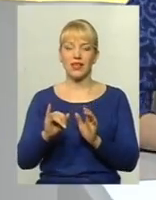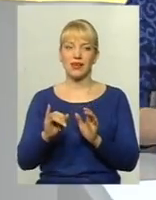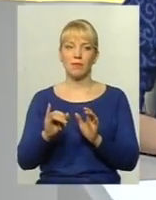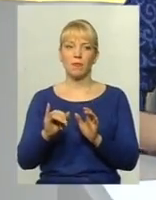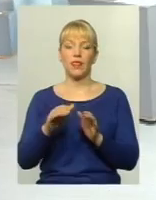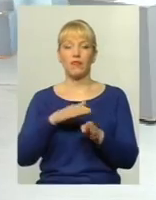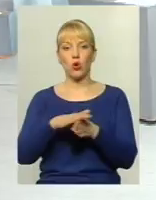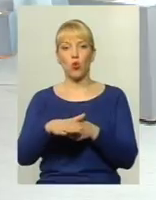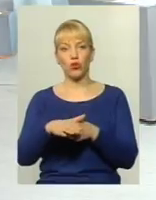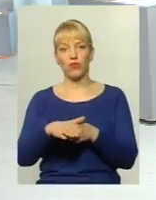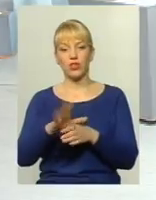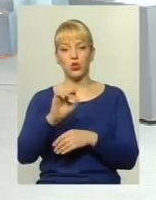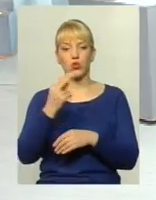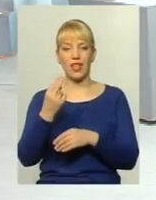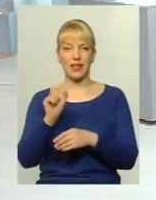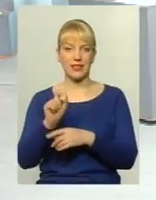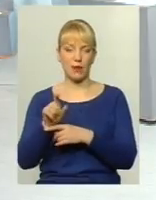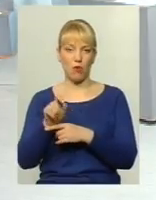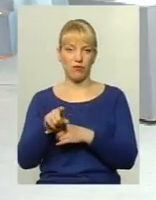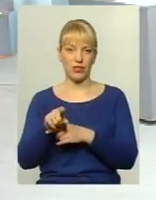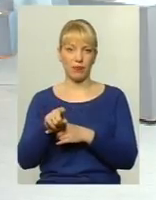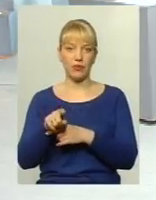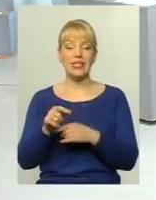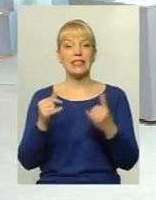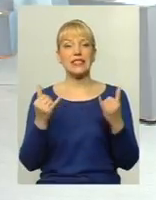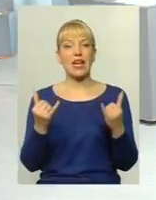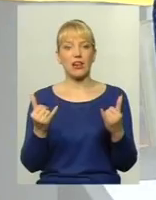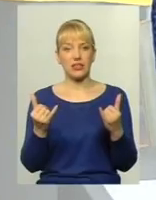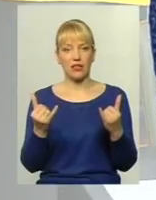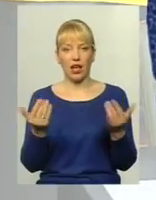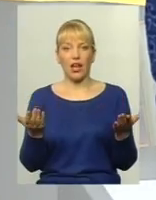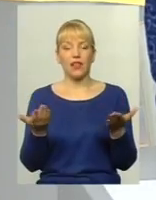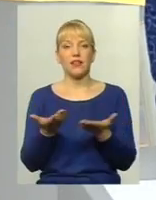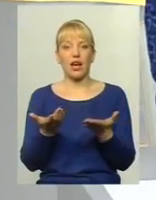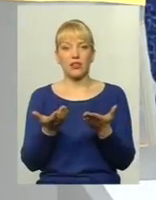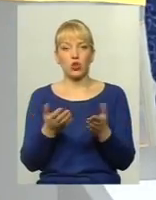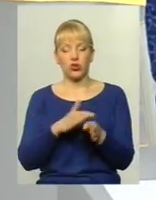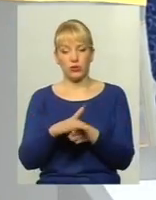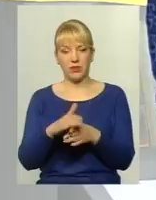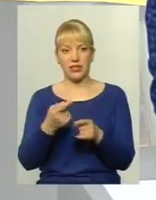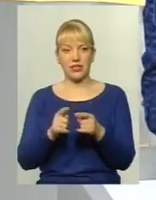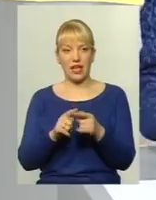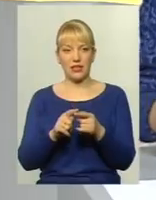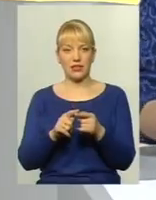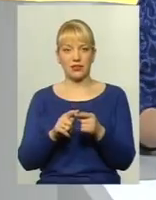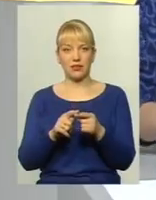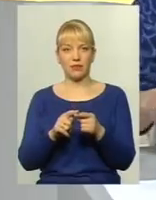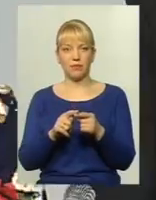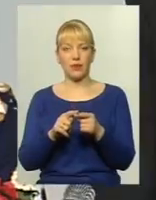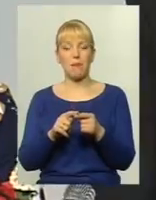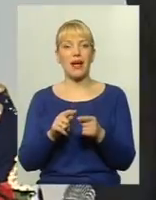з тим виконувати, скажімо, соціальне замовлення. Зараз, яким чином дотримується цей механізм? І